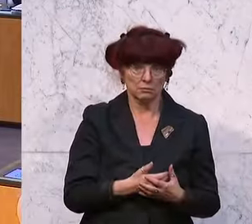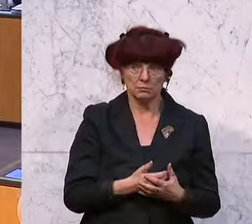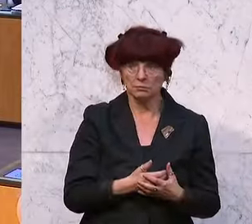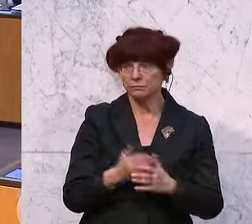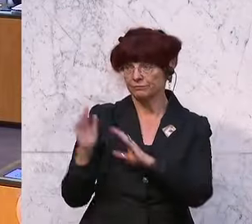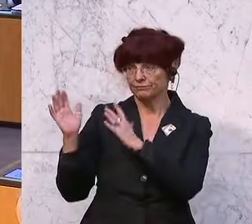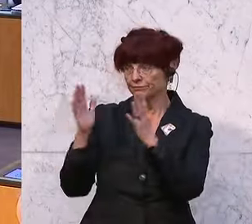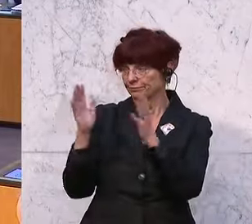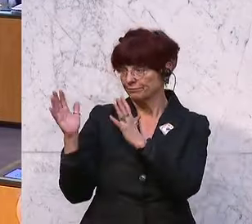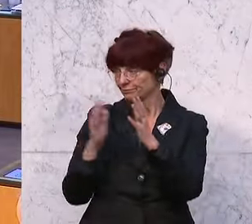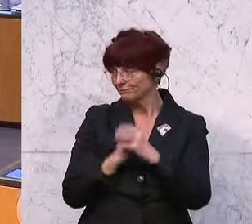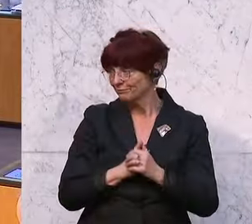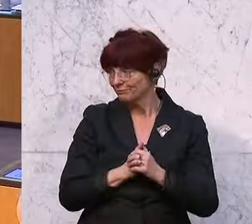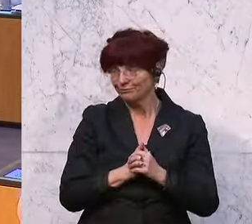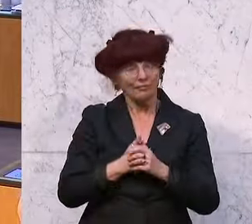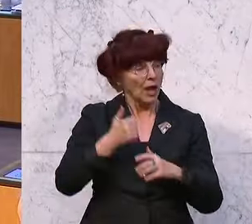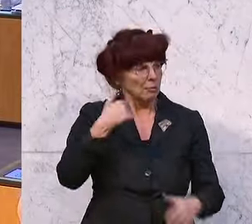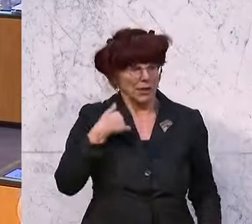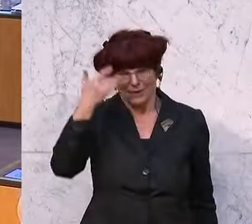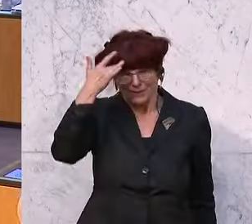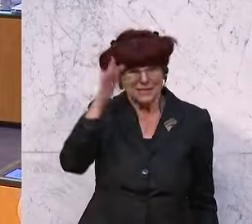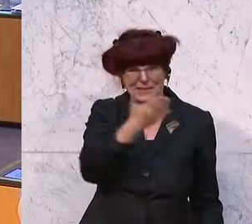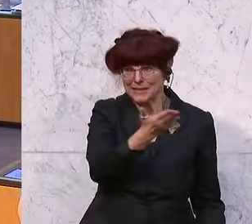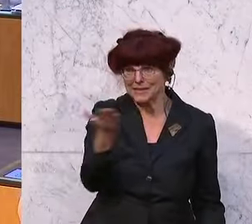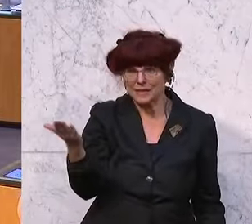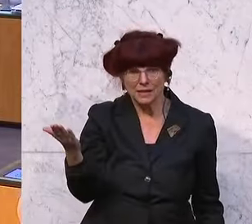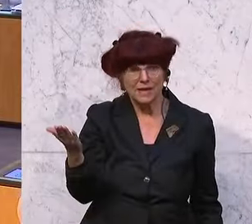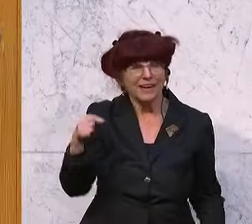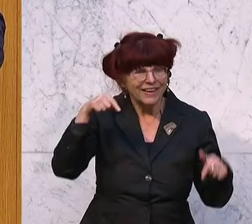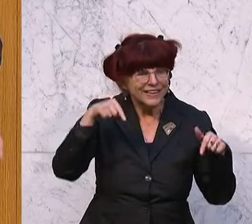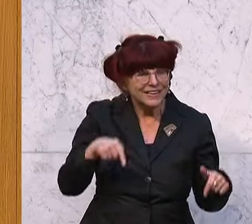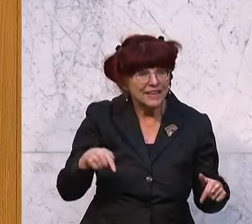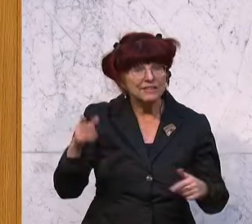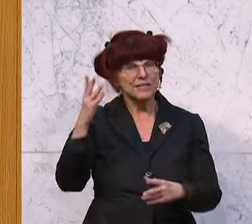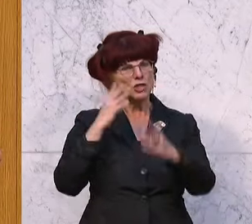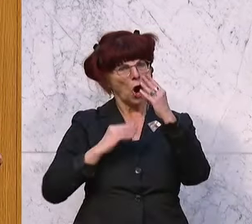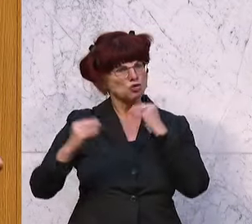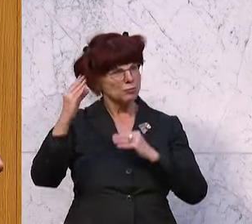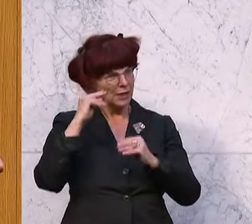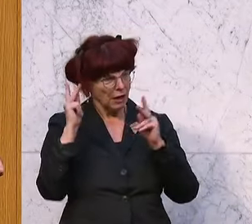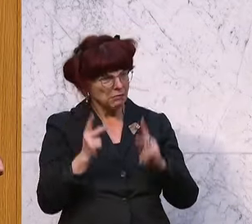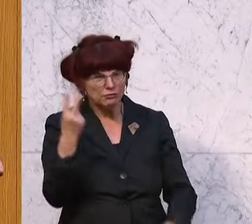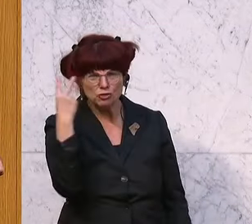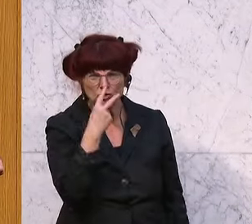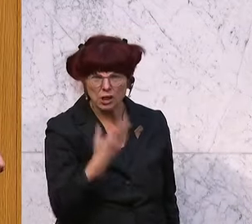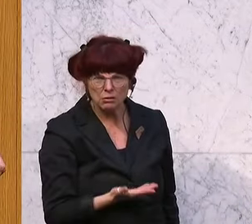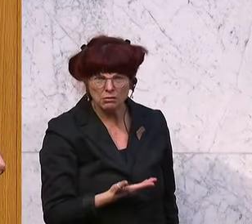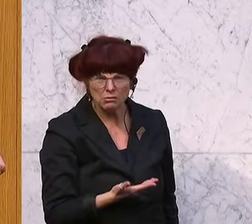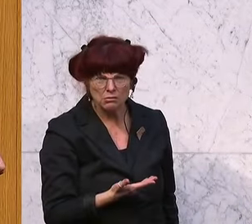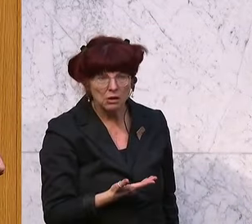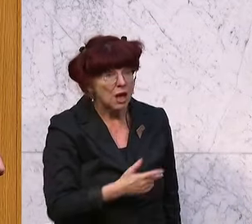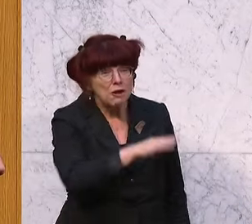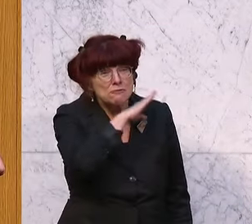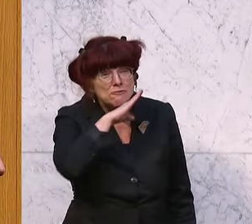Und ich weiß nicht, ob Sie bei diesem Schauspiel nachvollziehen können, dass sehr, sehr viele